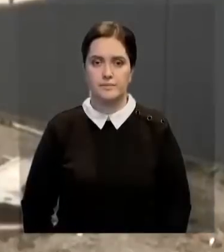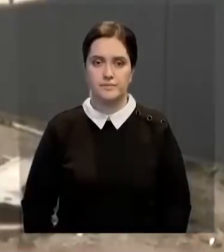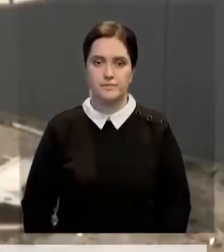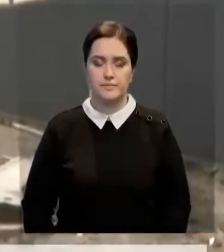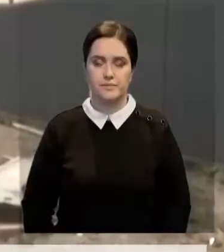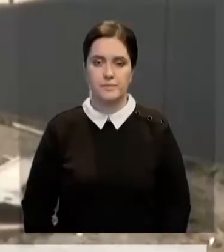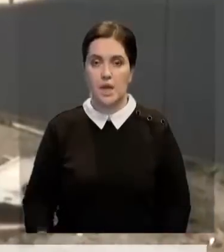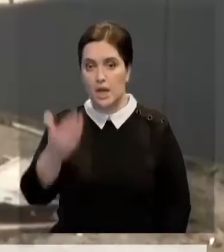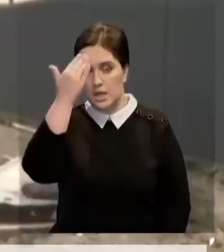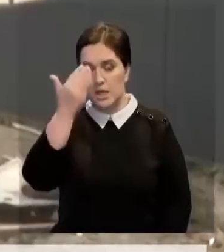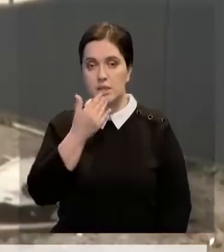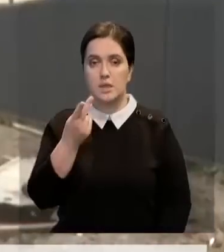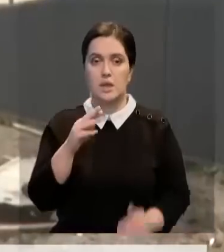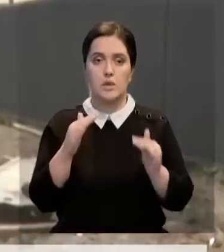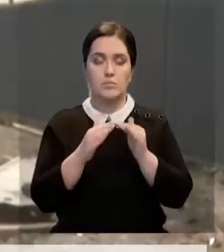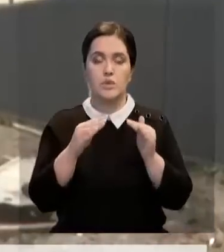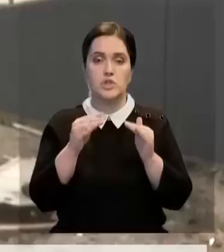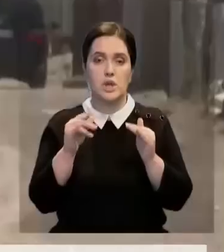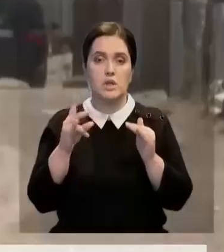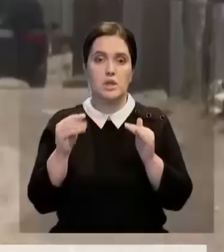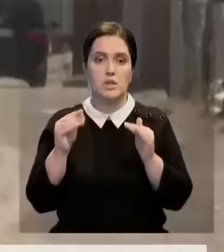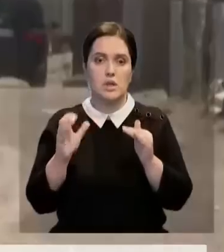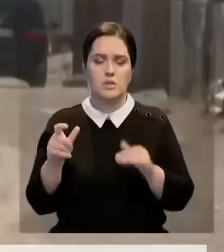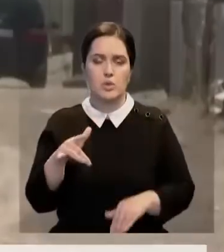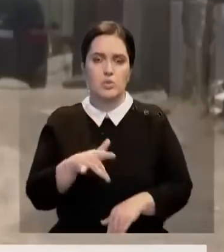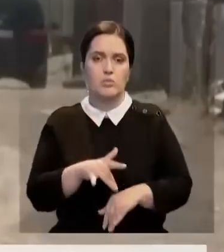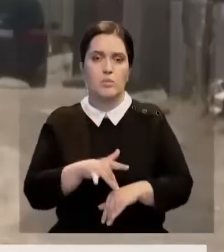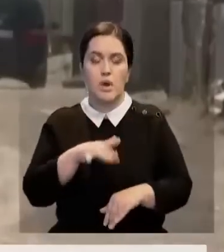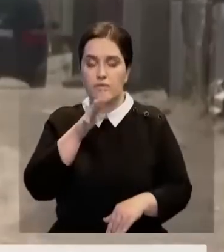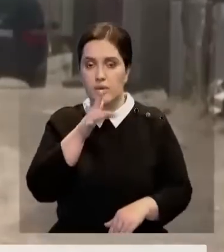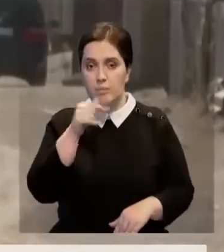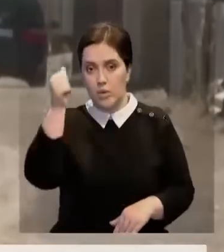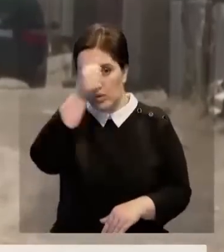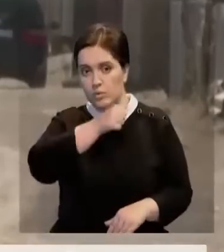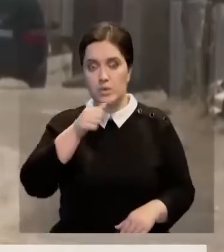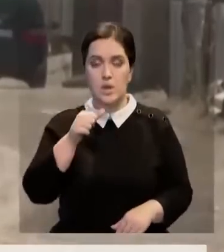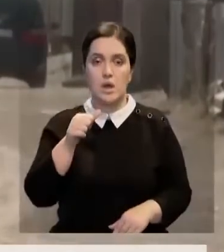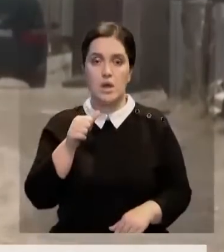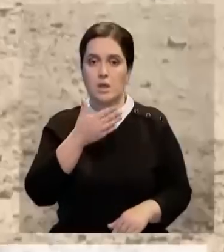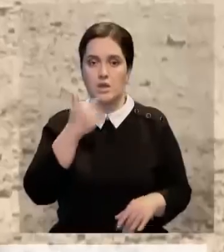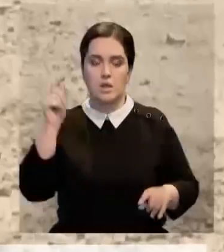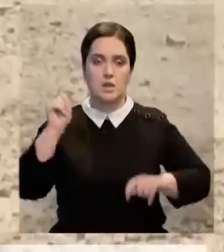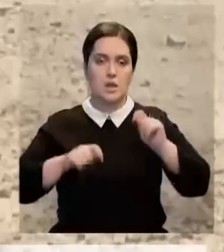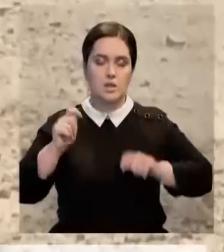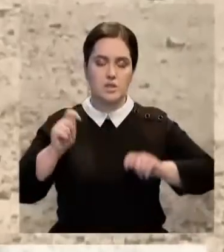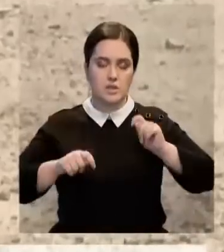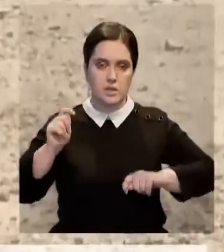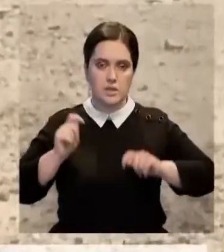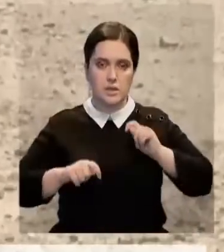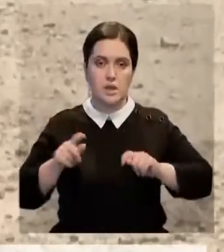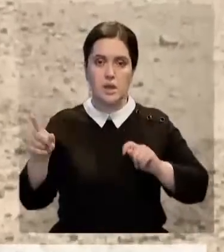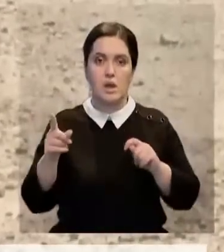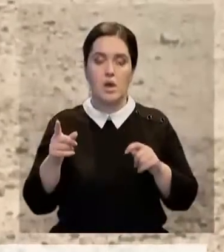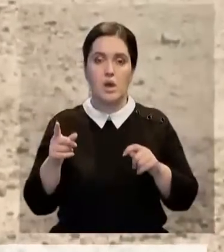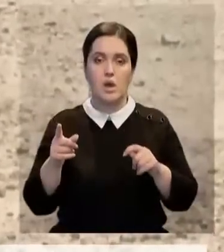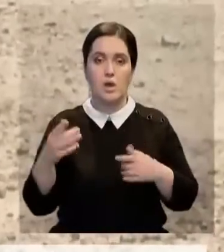Лето для жителей частного сектора Жанатаса, пожалуй, самое любимое время года. А все потому, что в это время нет дождей, говорят горожане. Их